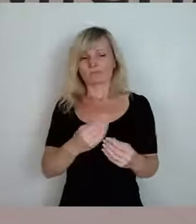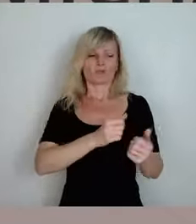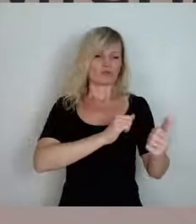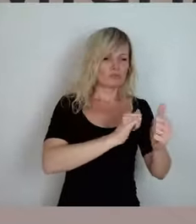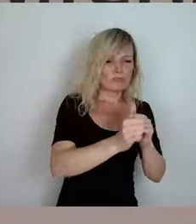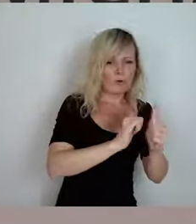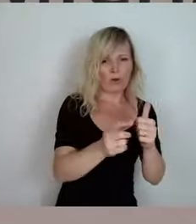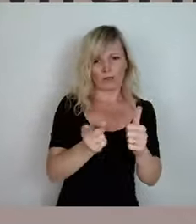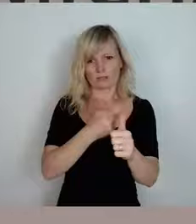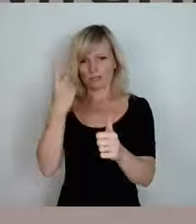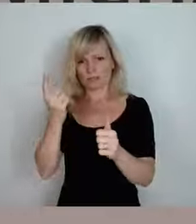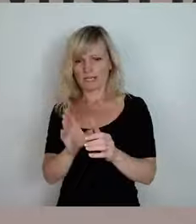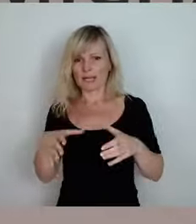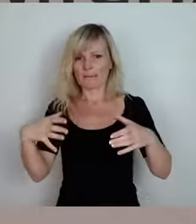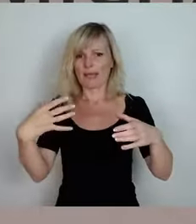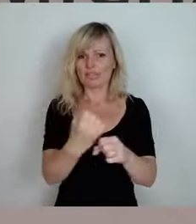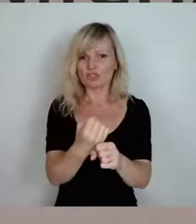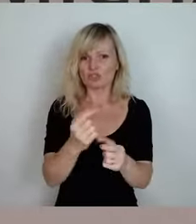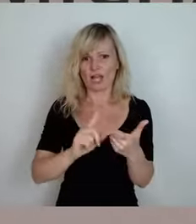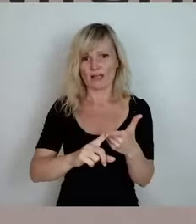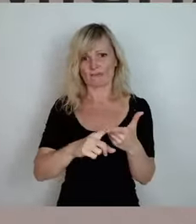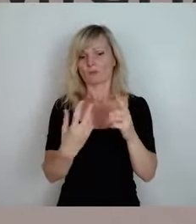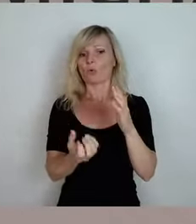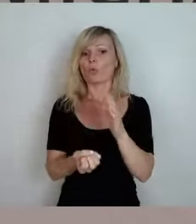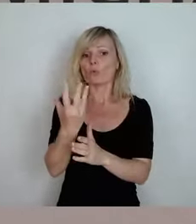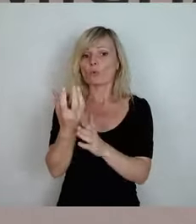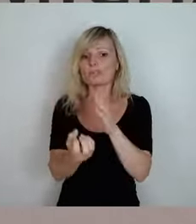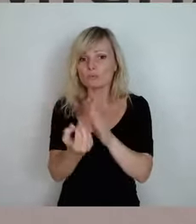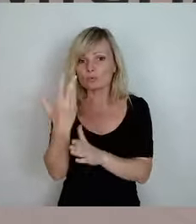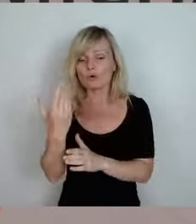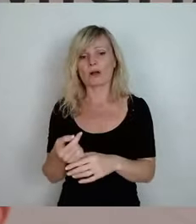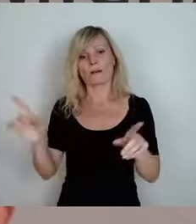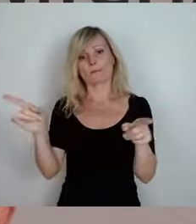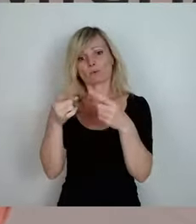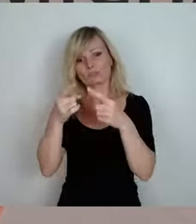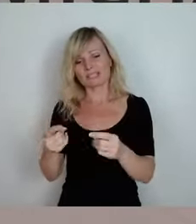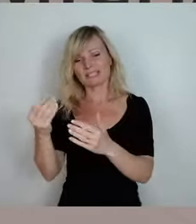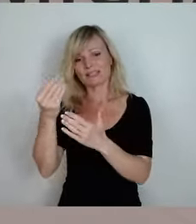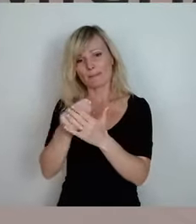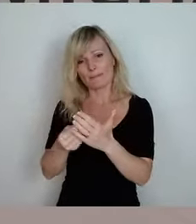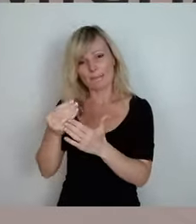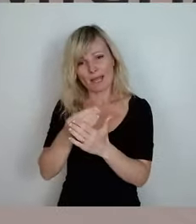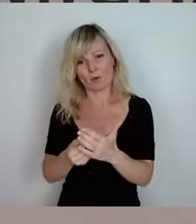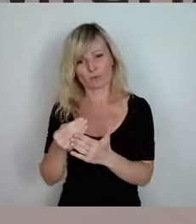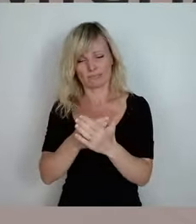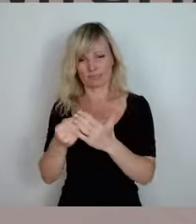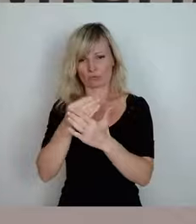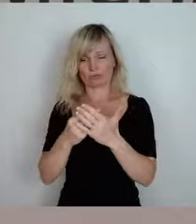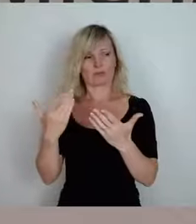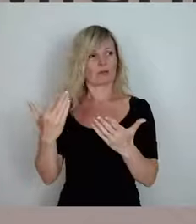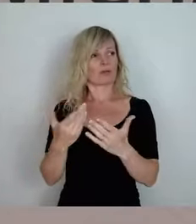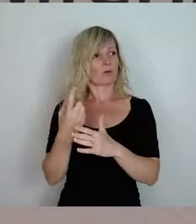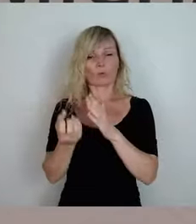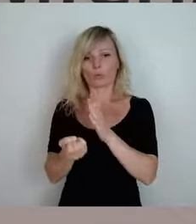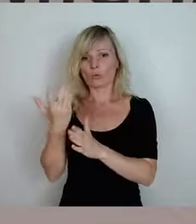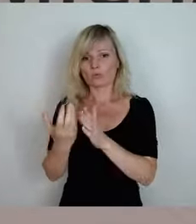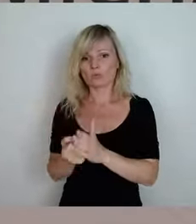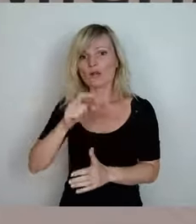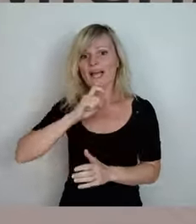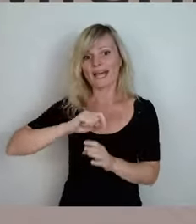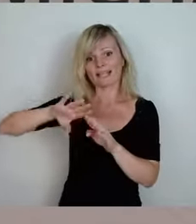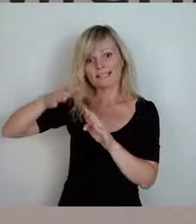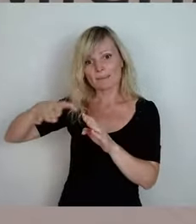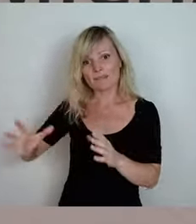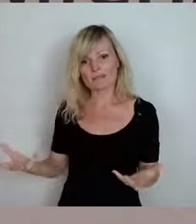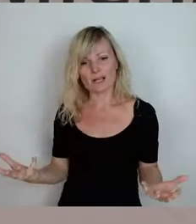mit Gemeinschaft, mit auch kultureller, musischer Bildung, mit der Tradition, mit der Kultur des Erzgebirges. Und